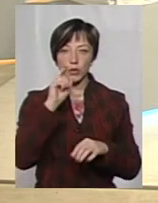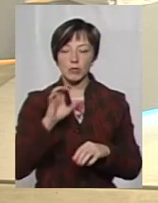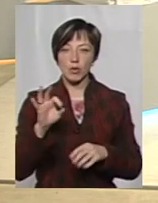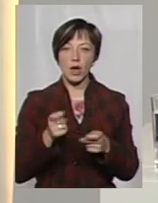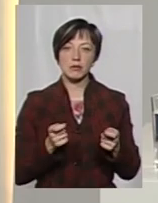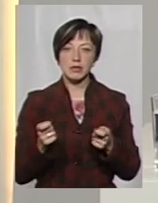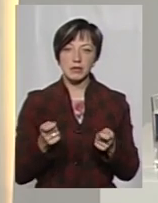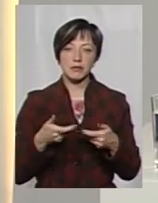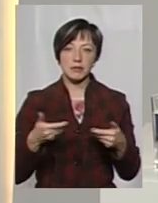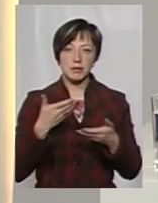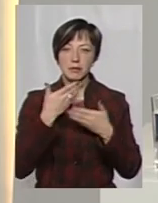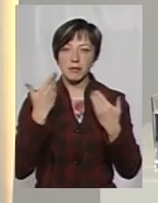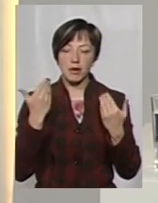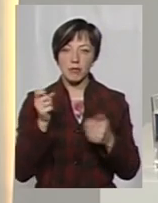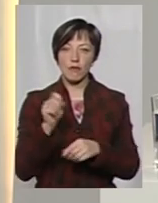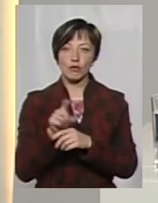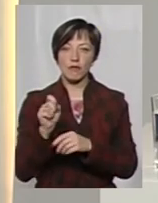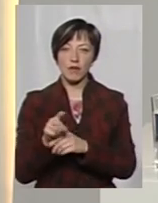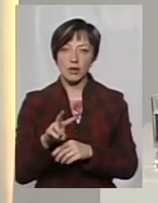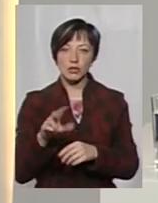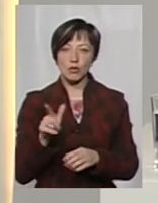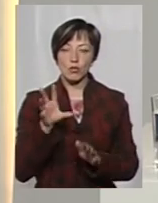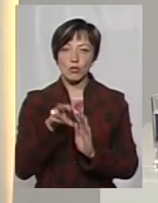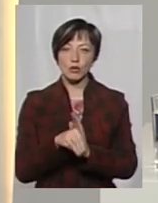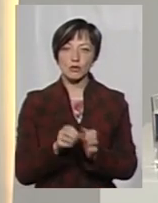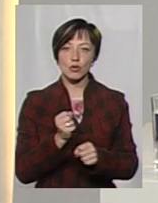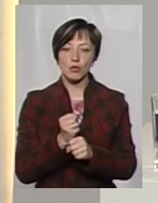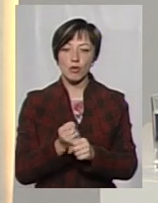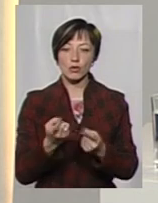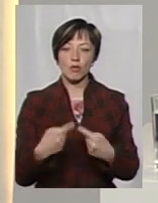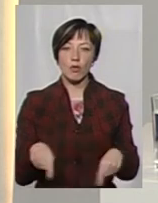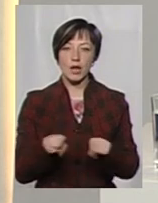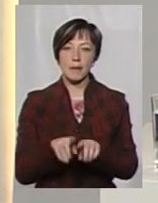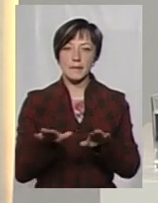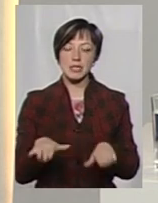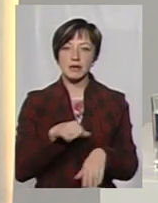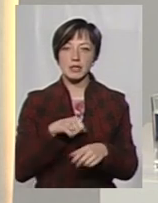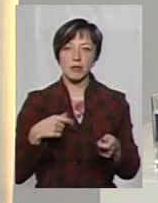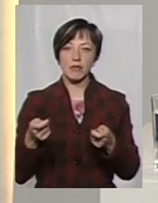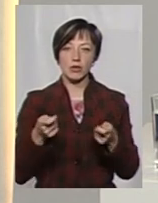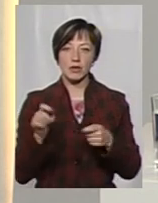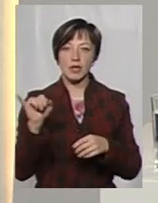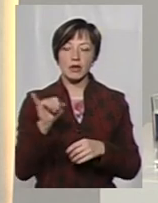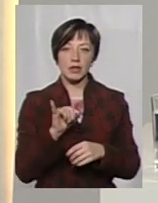про адміністрацію, ми не маємо повноважень вмішуватись в роботу органів місцевого самоврядування, а також